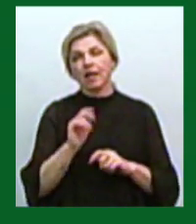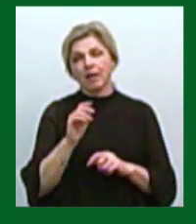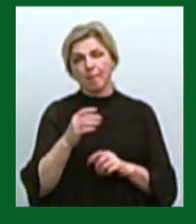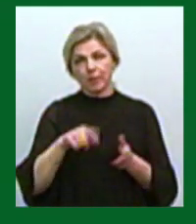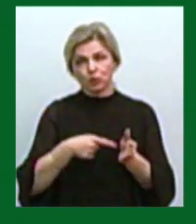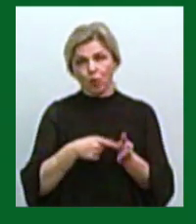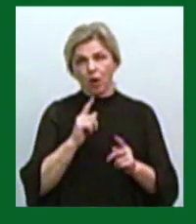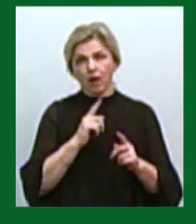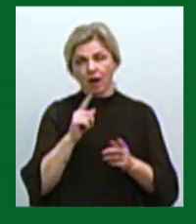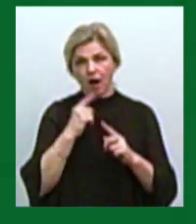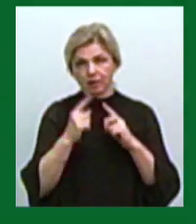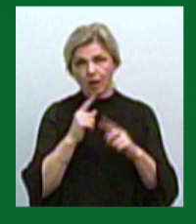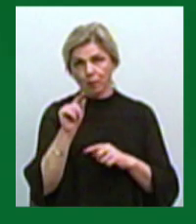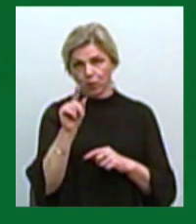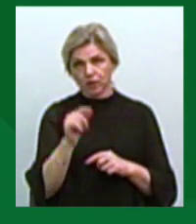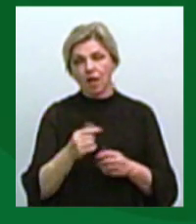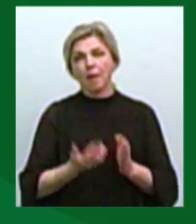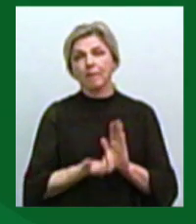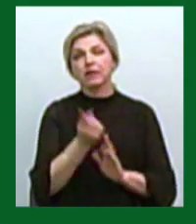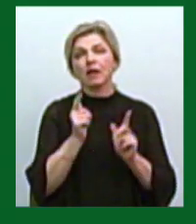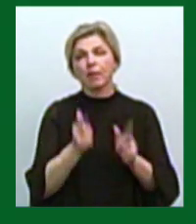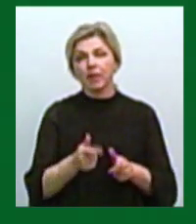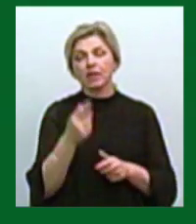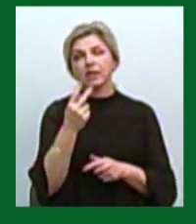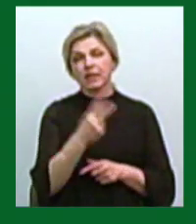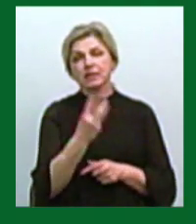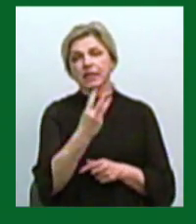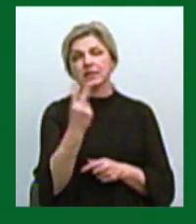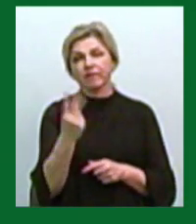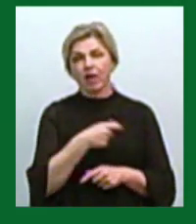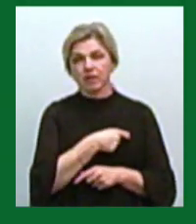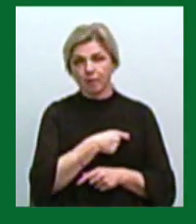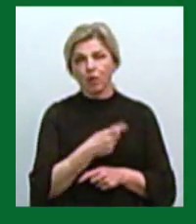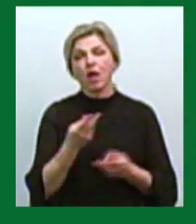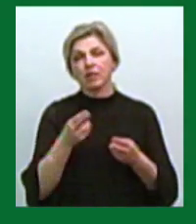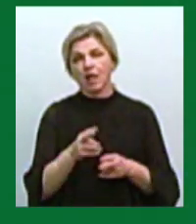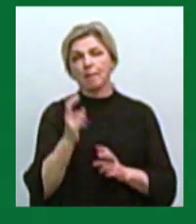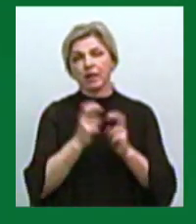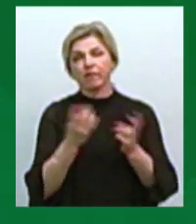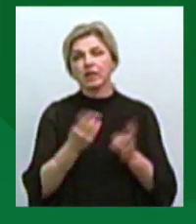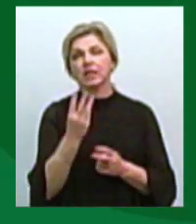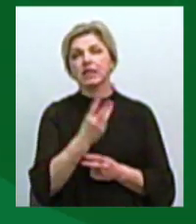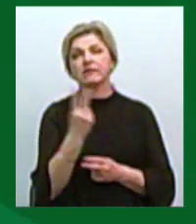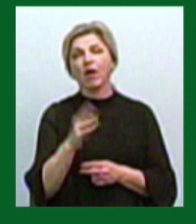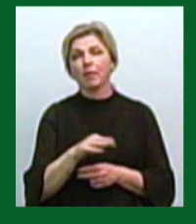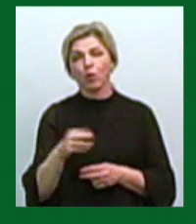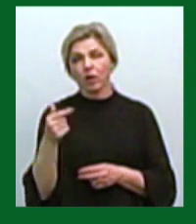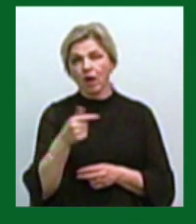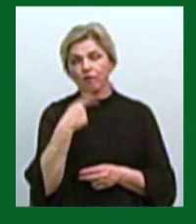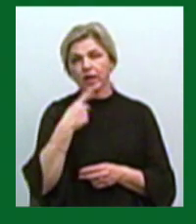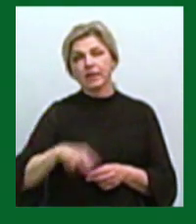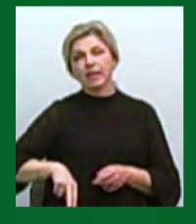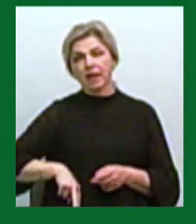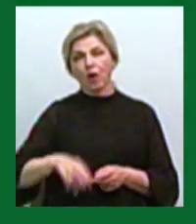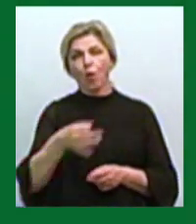понеділок. Підтримали 32 депутати. Орієнтовно для підприємства потрібно 32 мільйони гривень, говорить директор